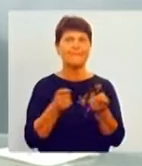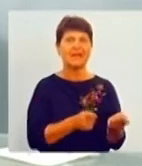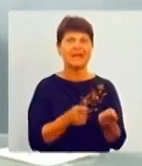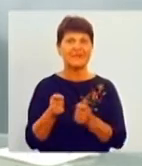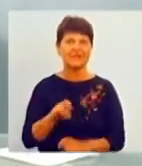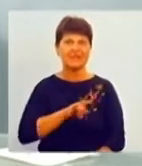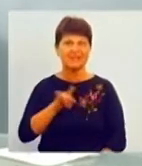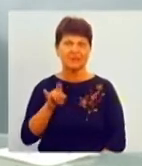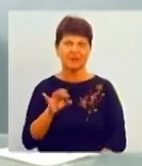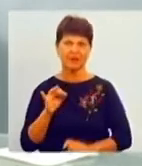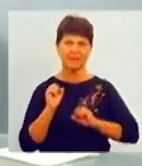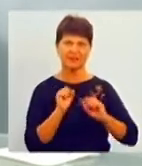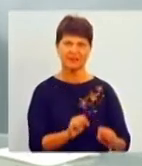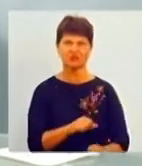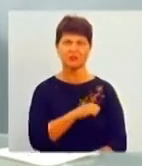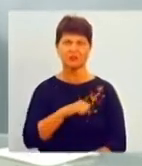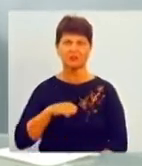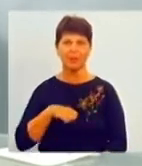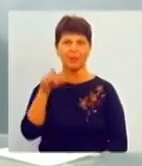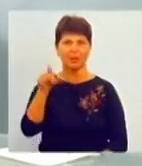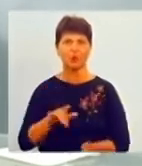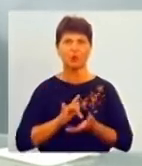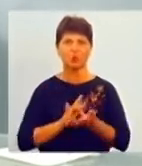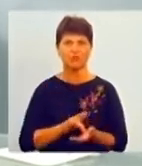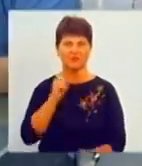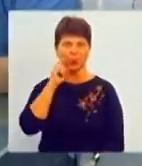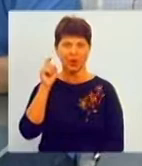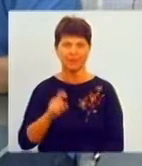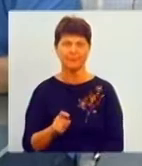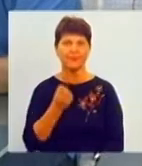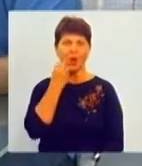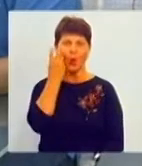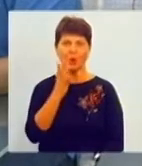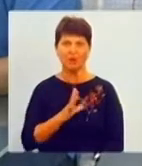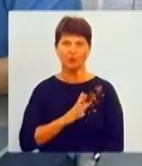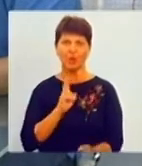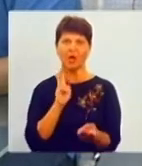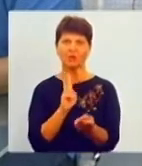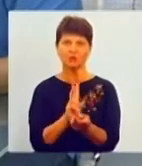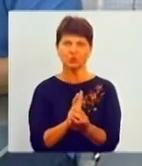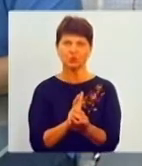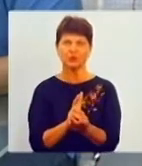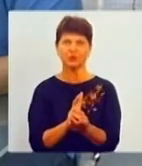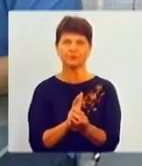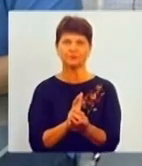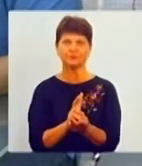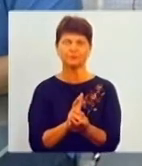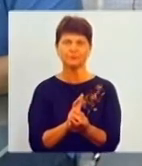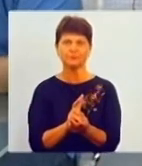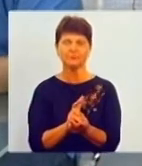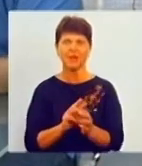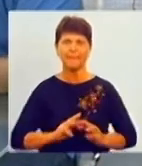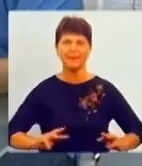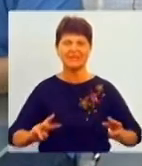захищеність самих туристів, українських громадян? Коли була зустріч з турецькими ательєрами, Міністерством туризму